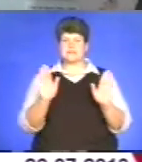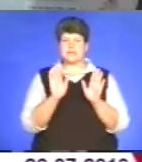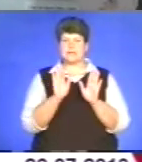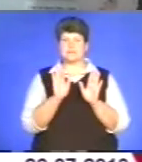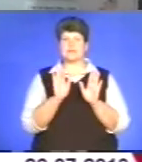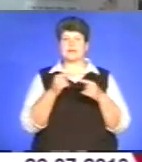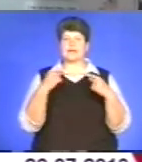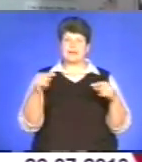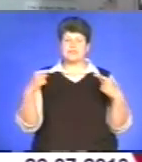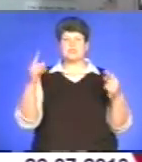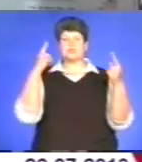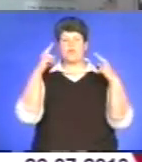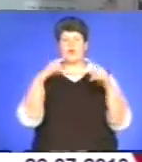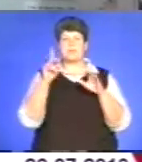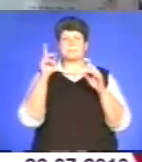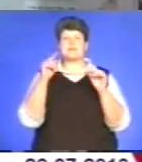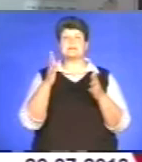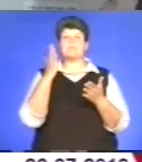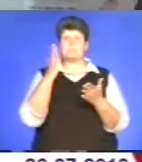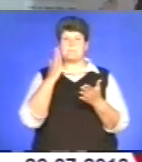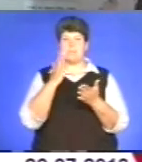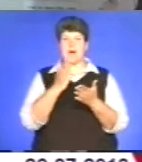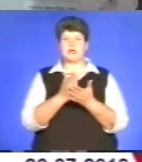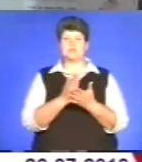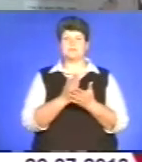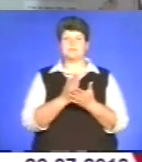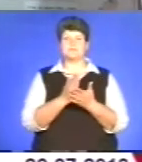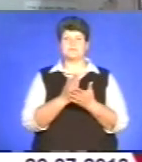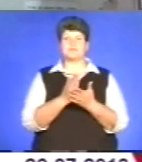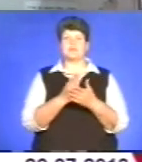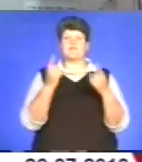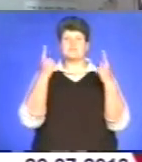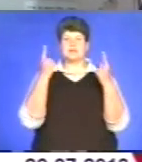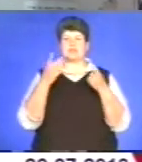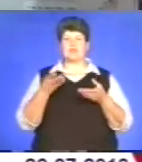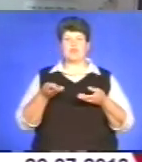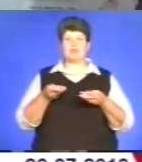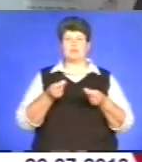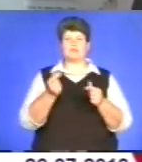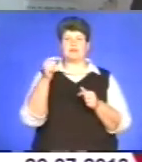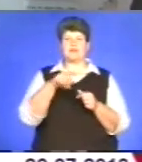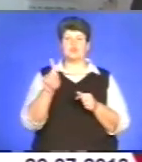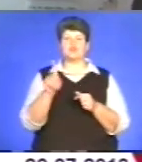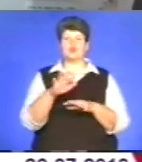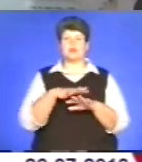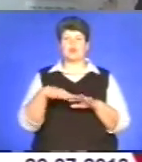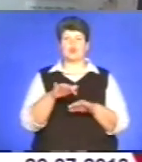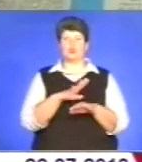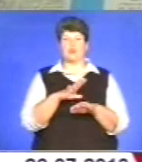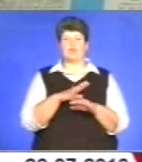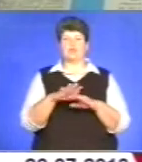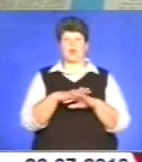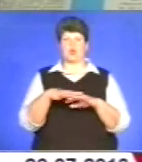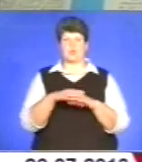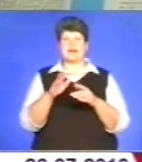твори мистецтва, вони всі мали, на всіх мали великий вплив, те, що народ наш був народом християнським.